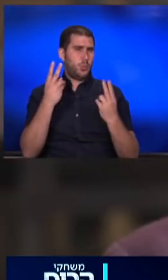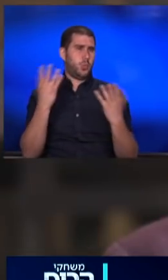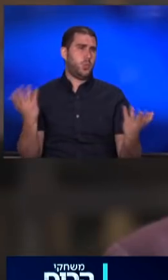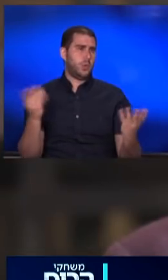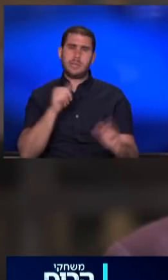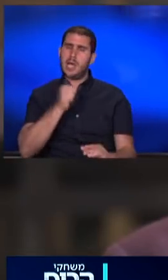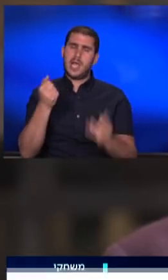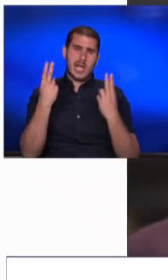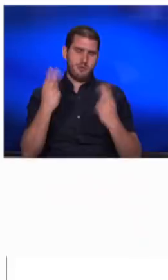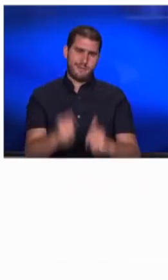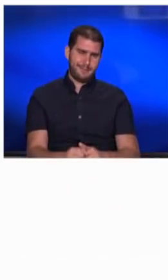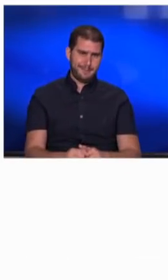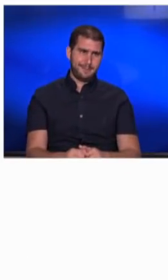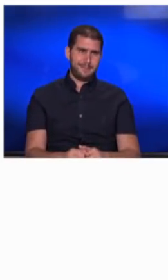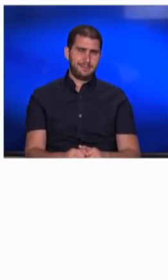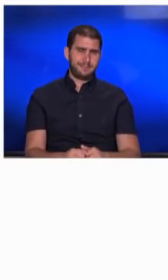זה הכי חשוב בעיניי.